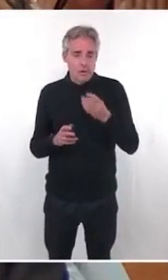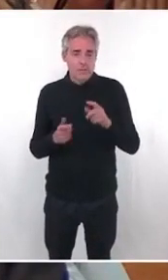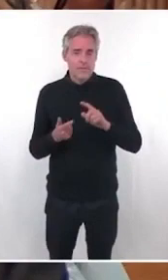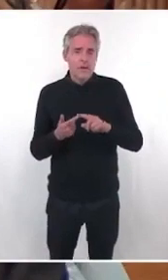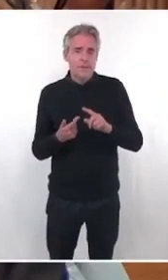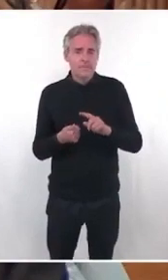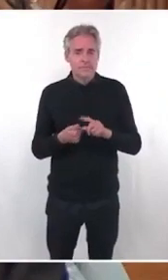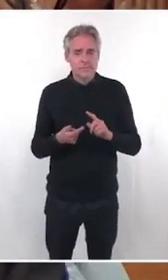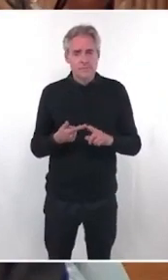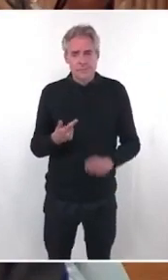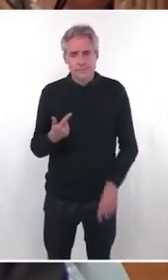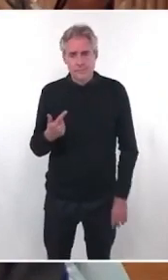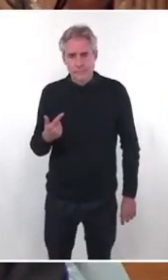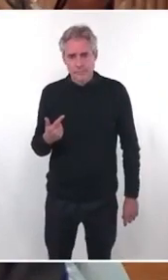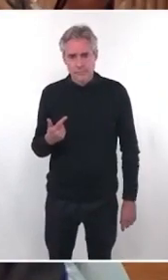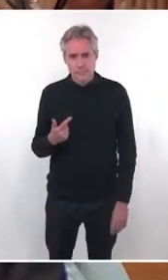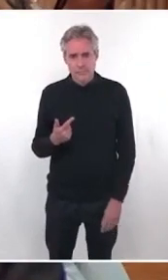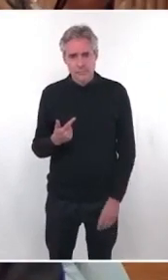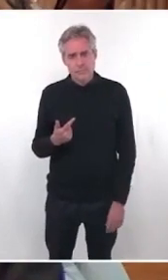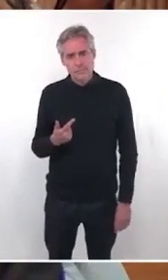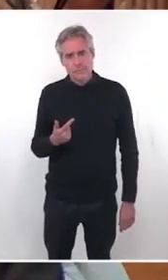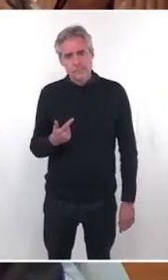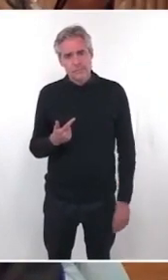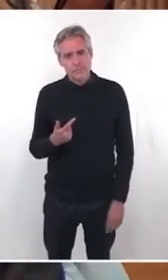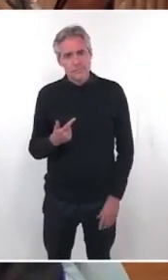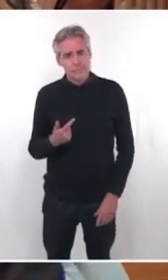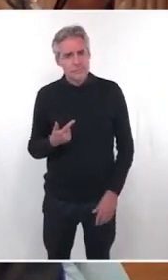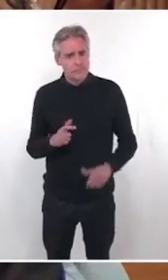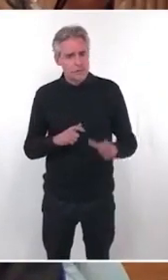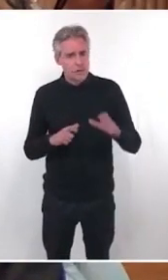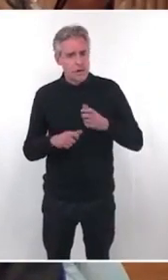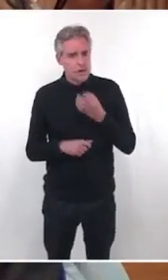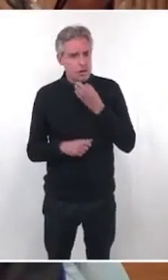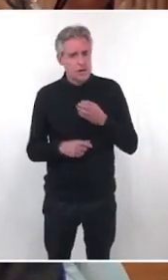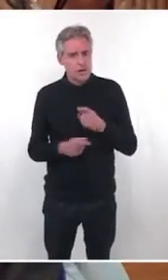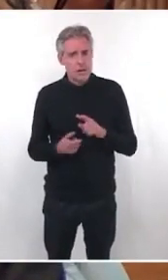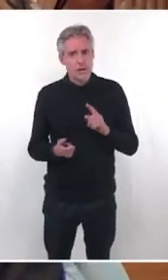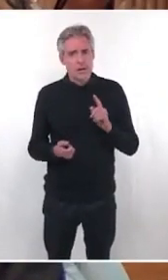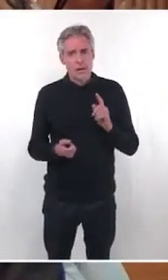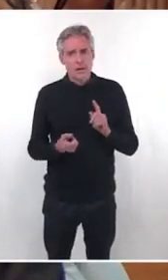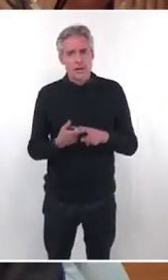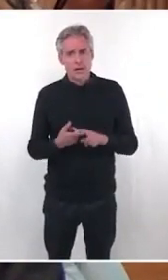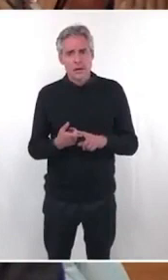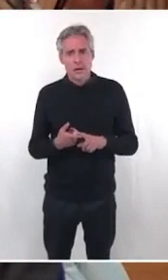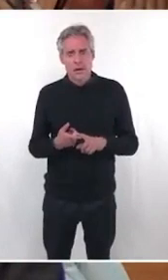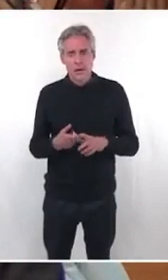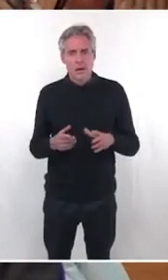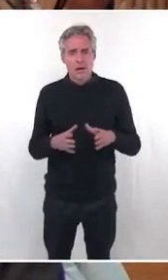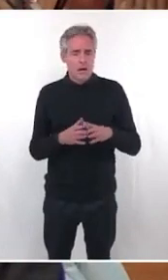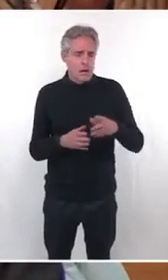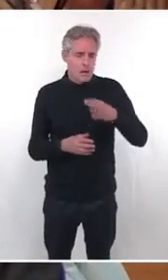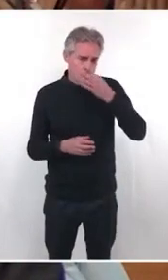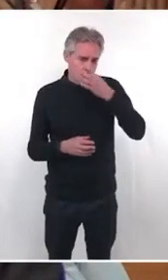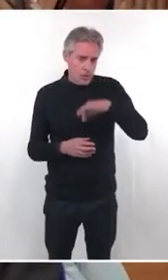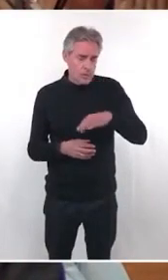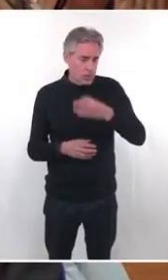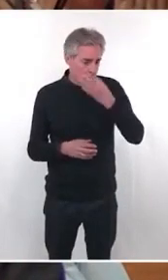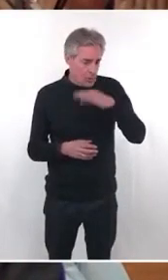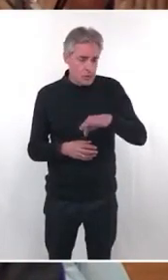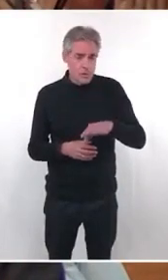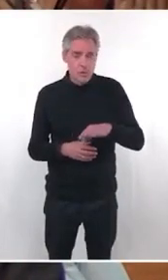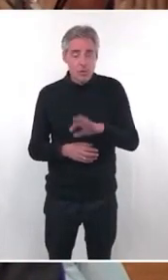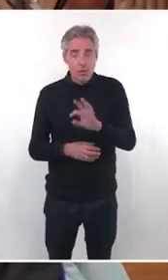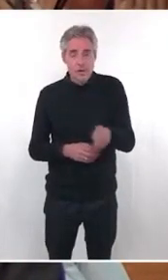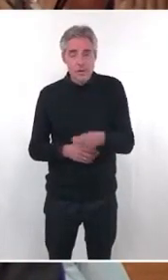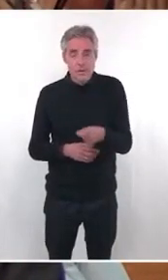la question qui a été abordée par un de mes collègues avant sur la pollution, le risque, oui